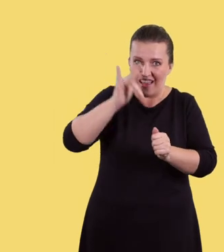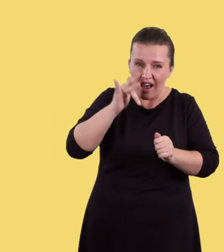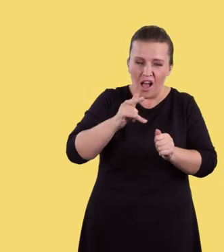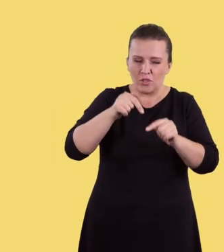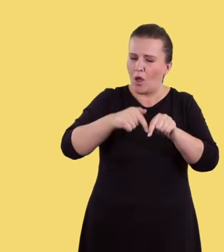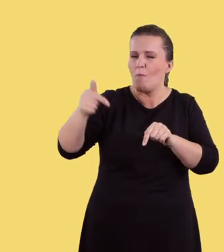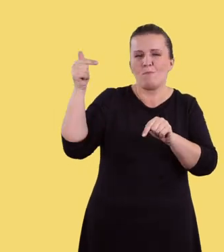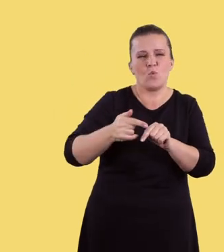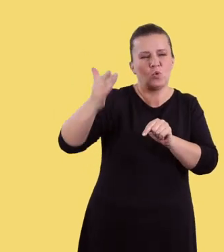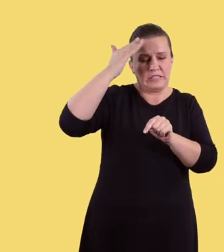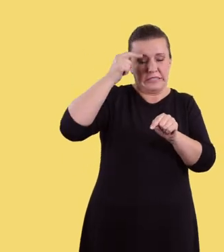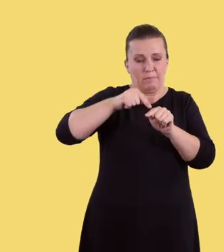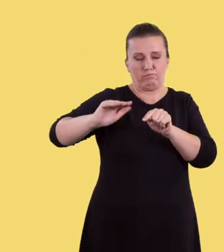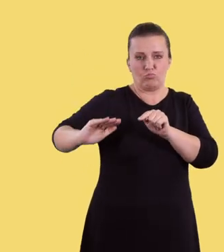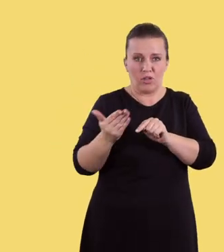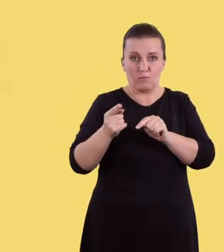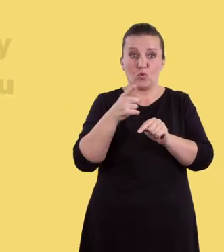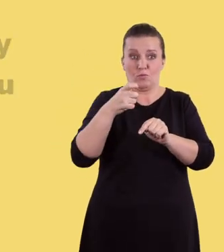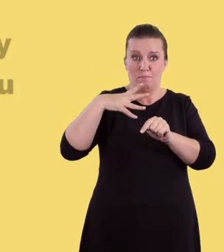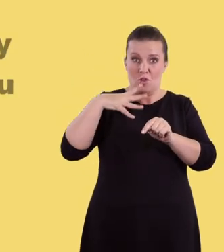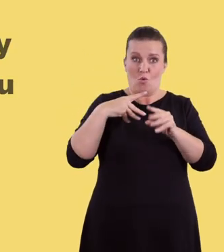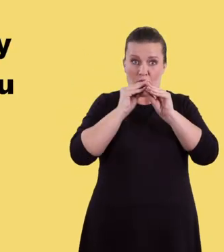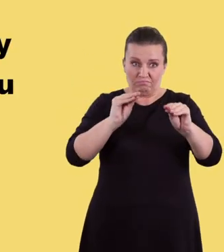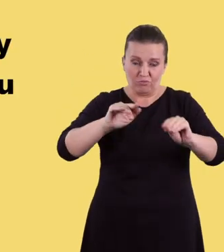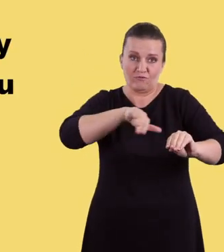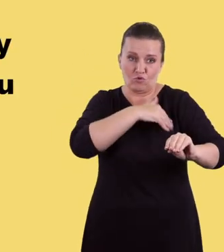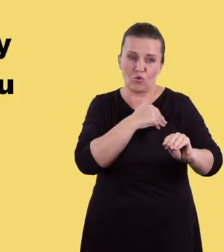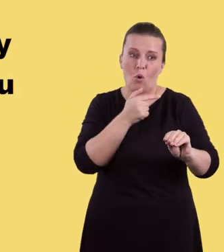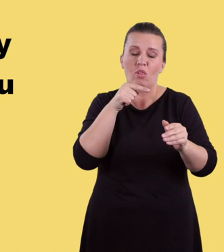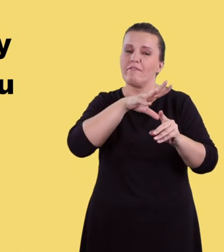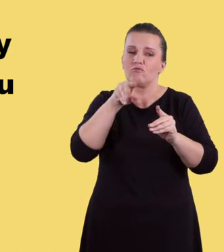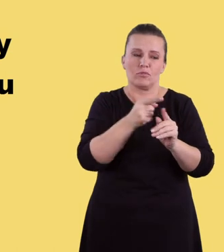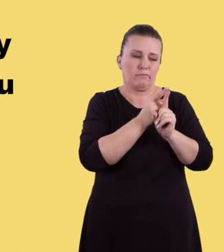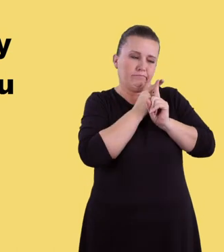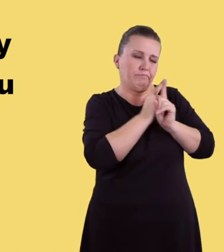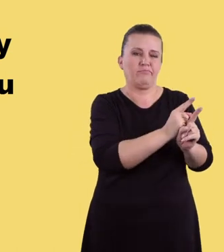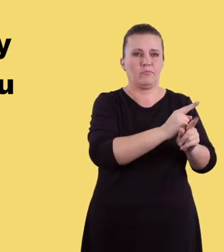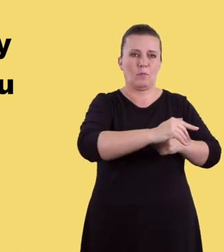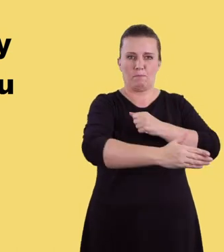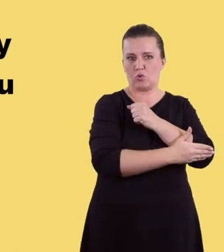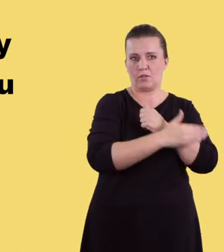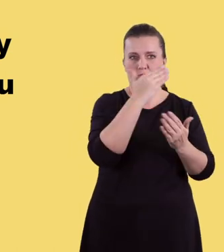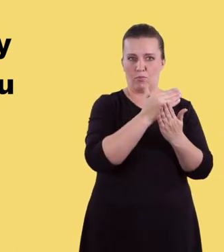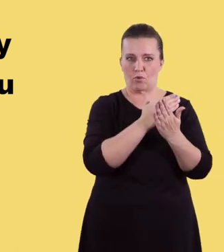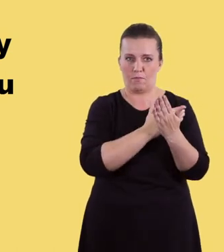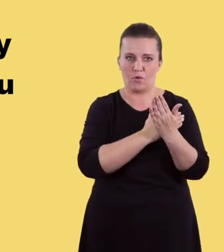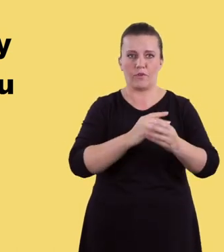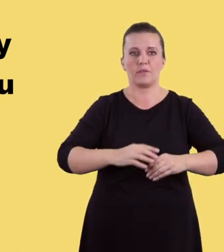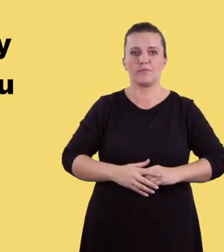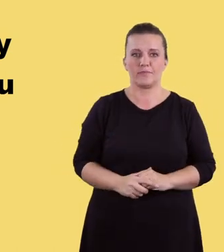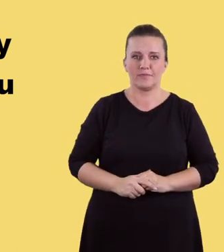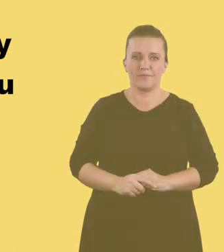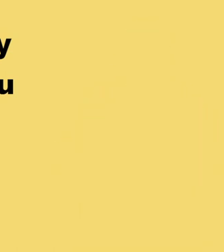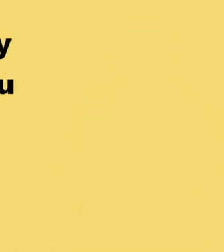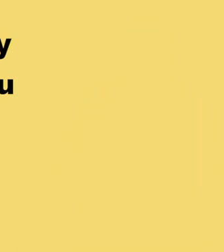zadaniach wymagających solidnej wiedzy z zakresu danego przedmiotu, określonej w wymaganiach szczegółowych podstawy programowej